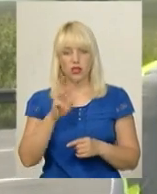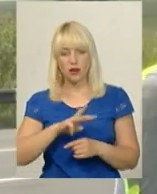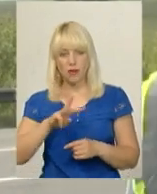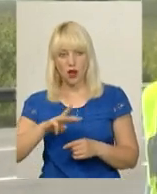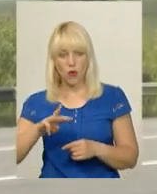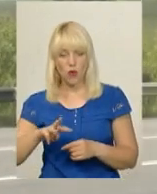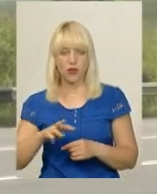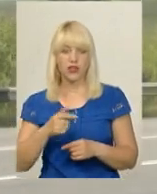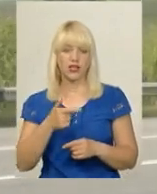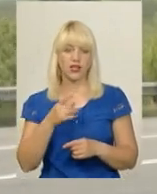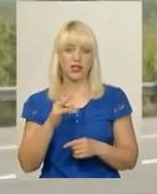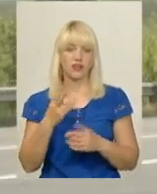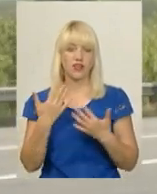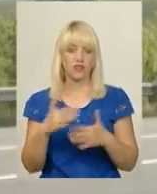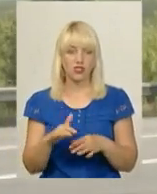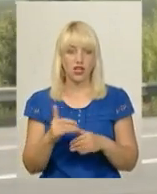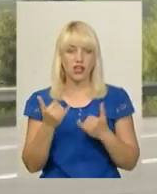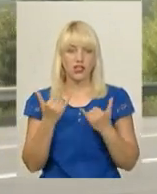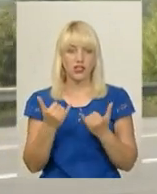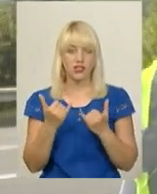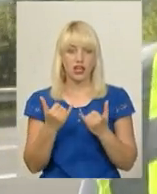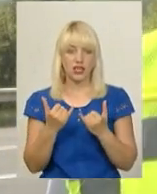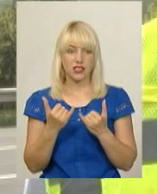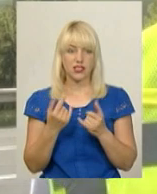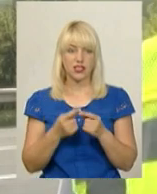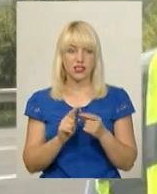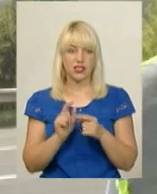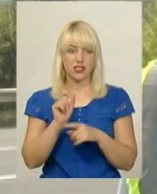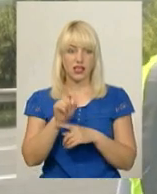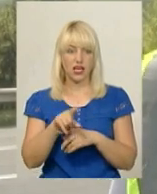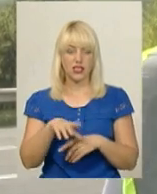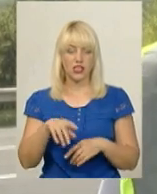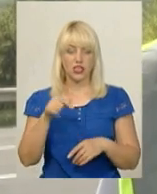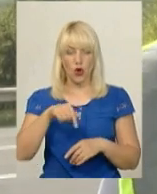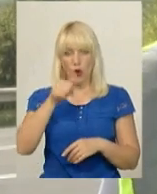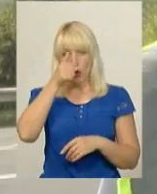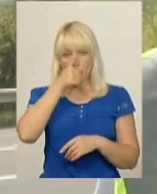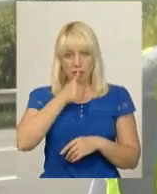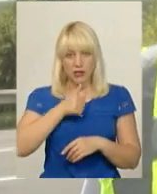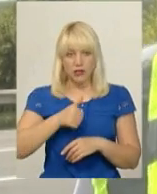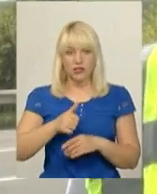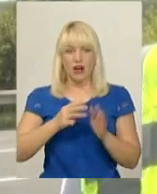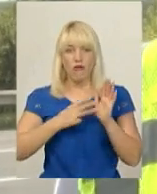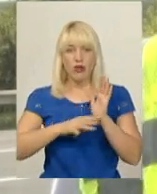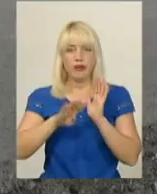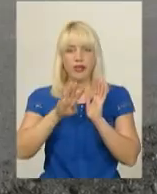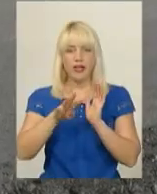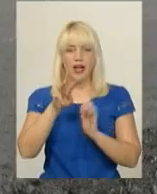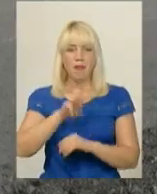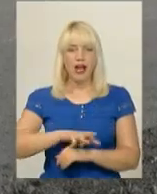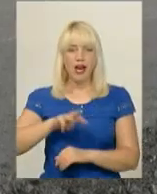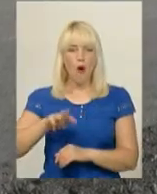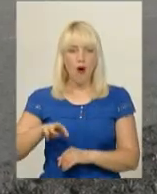гривень вже, і зараз задача цього місяця, значить 84 мільйона.